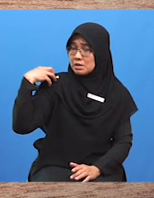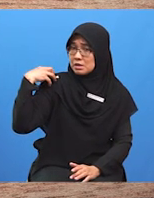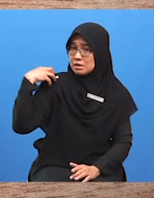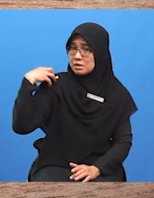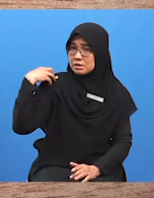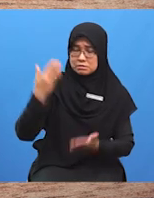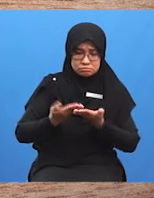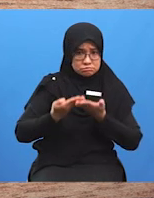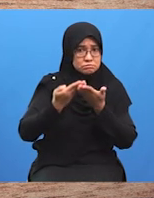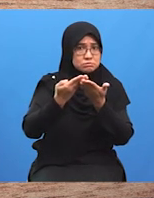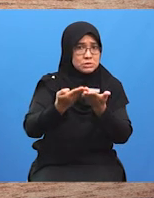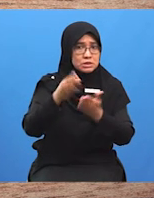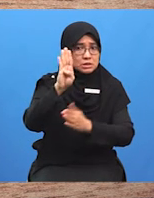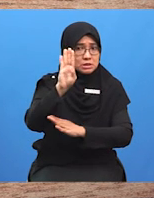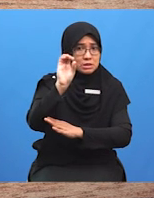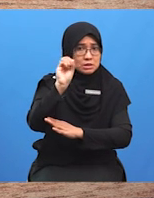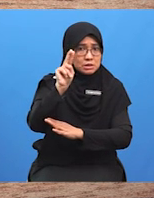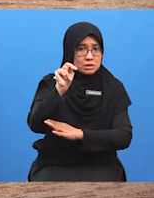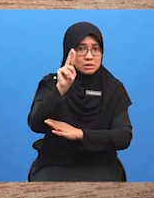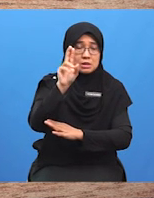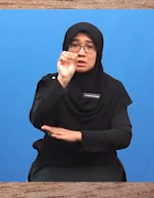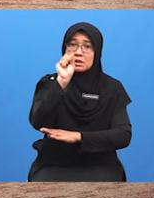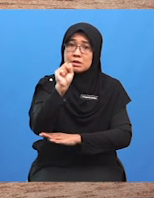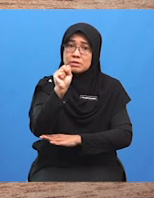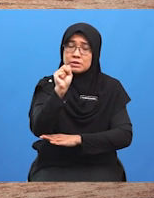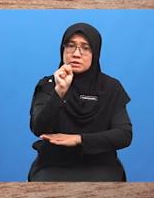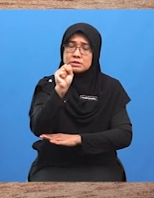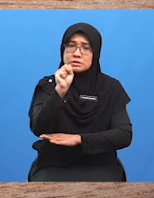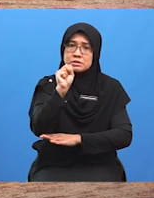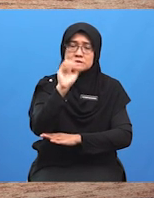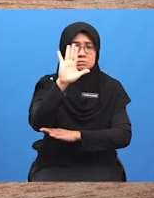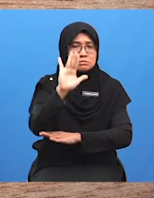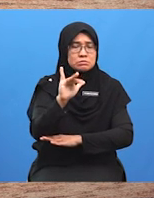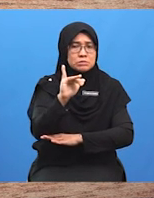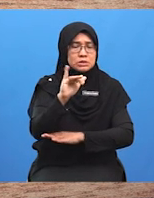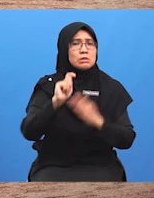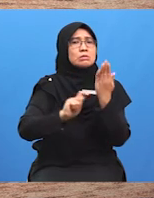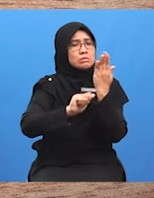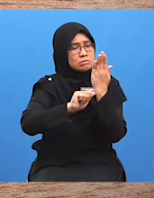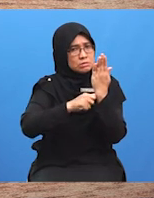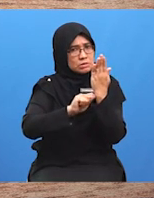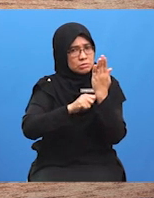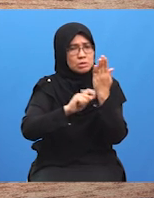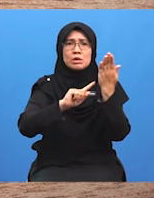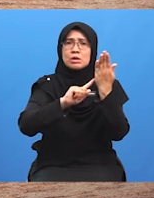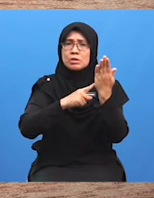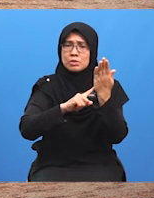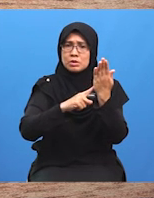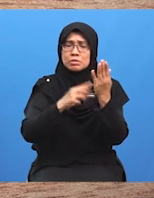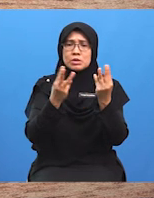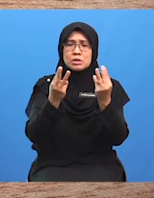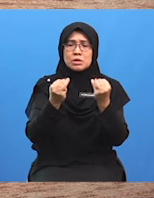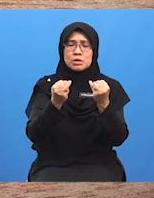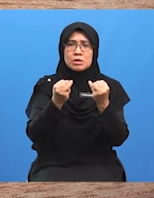Majikan memberi bonus kepada pekerja Yang pada asalnya menuntut kenaikan